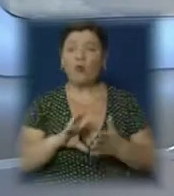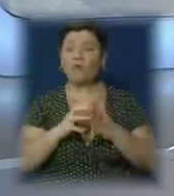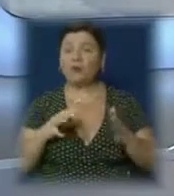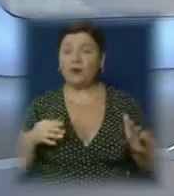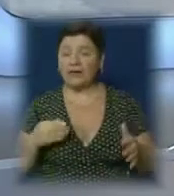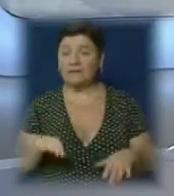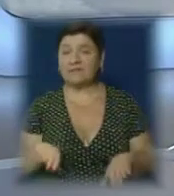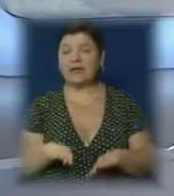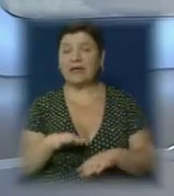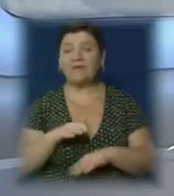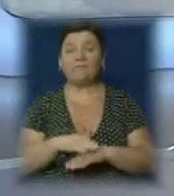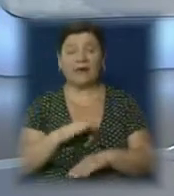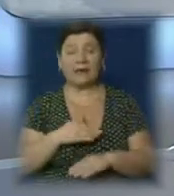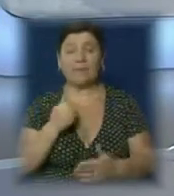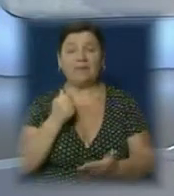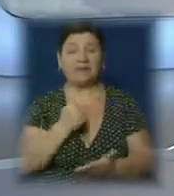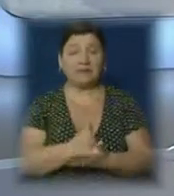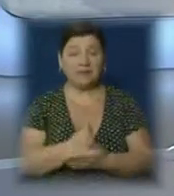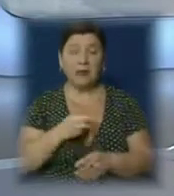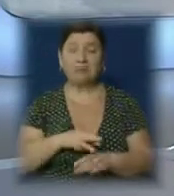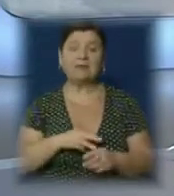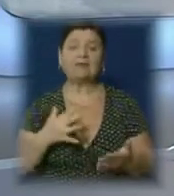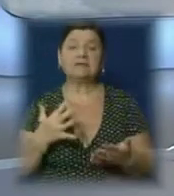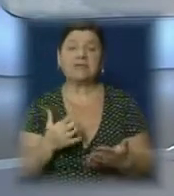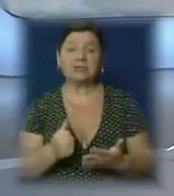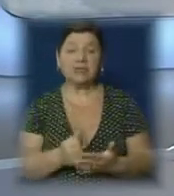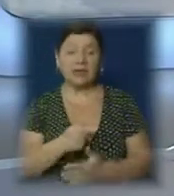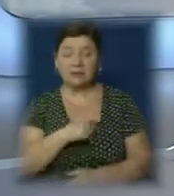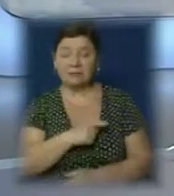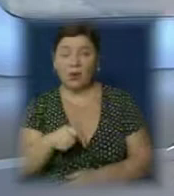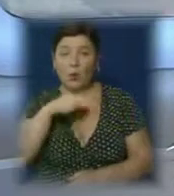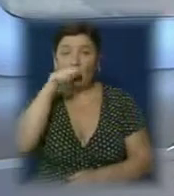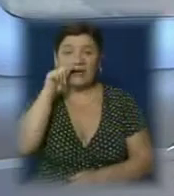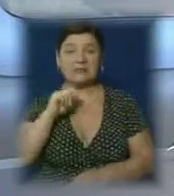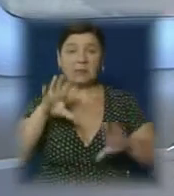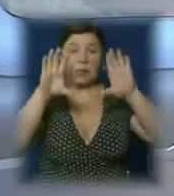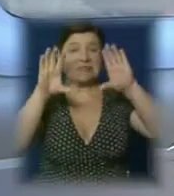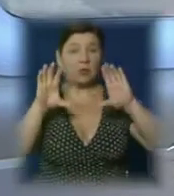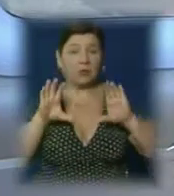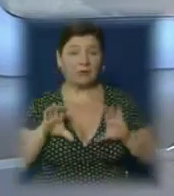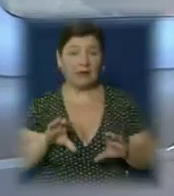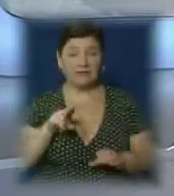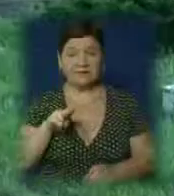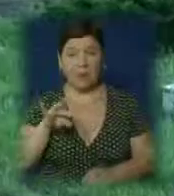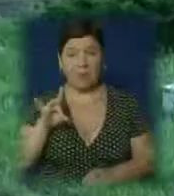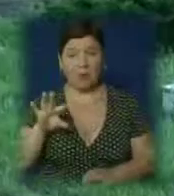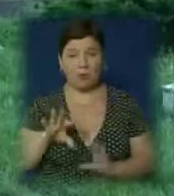не підтвердився. В інших великих містах правоохоронці знайшли випадки недотримання українського законодавства про вибори.